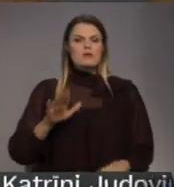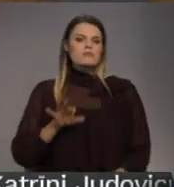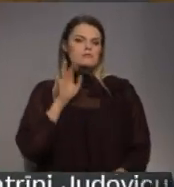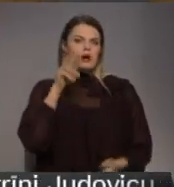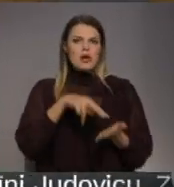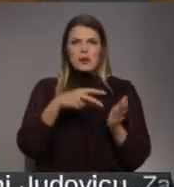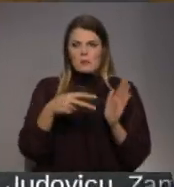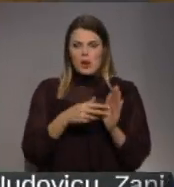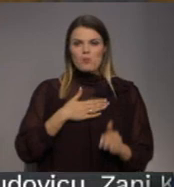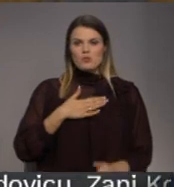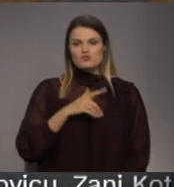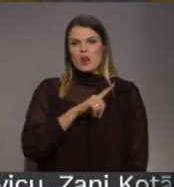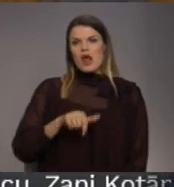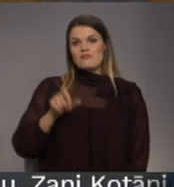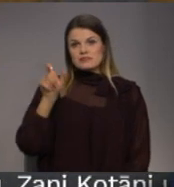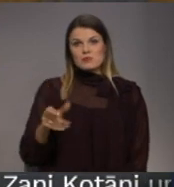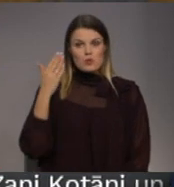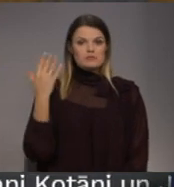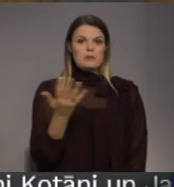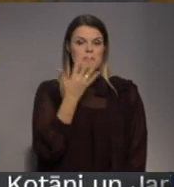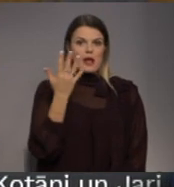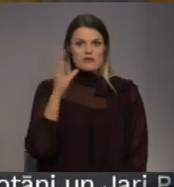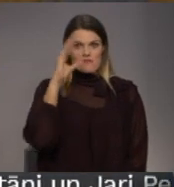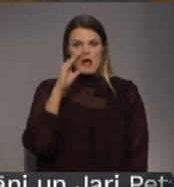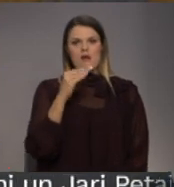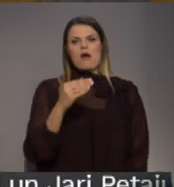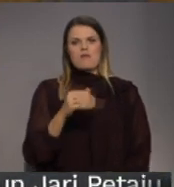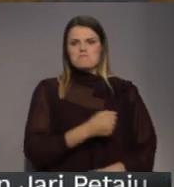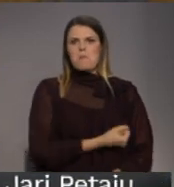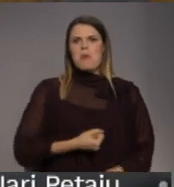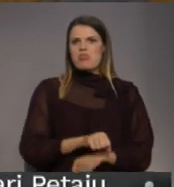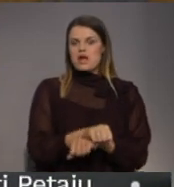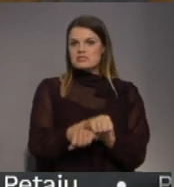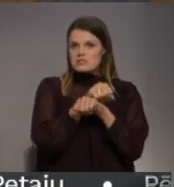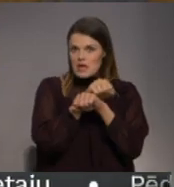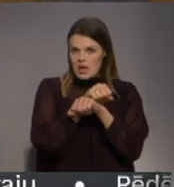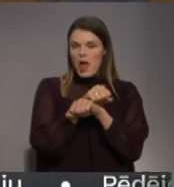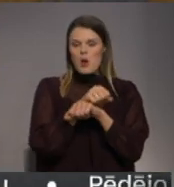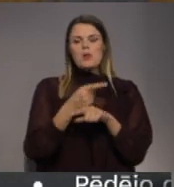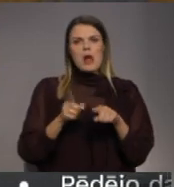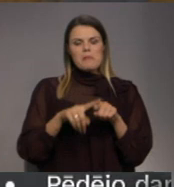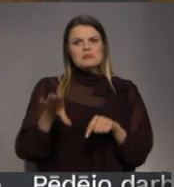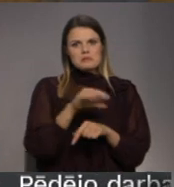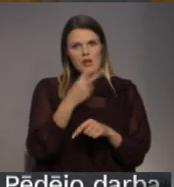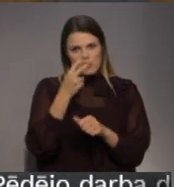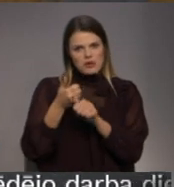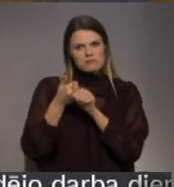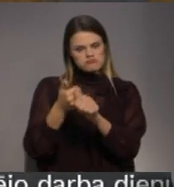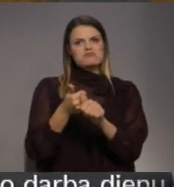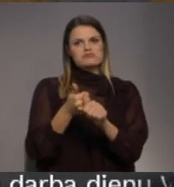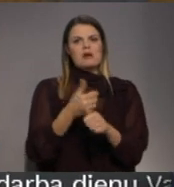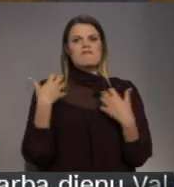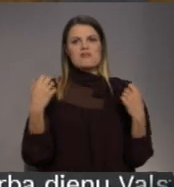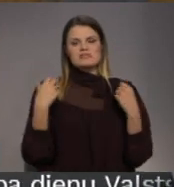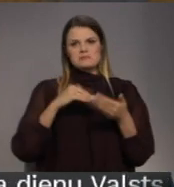Ņemot vērāk mūsu pilsonu kopš piekdienas vakar ir pieteikusi badastreiku, īpaši vēršam uzmanību uz veselības stāvokļu novērošanu.